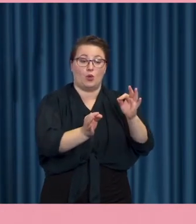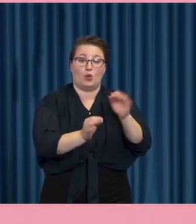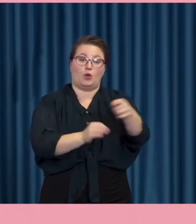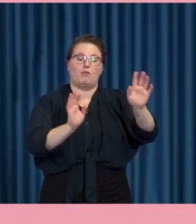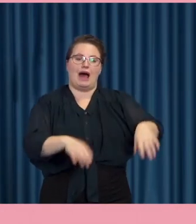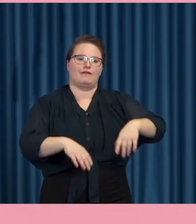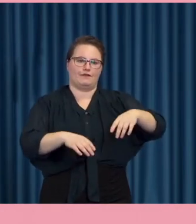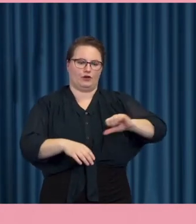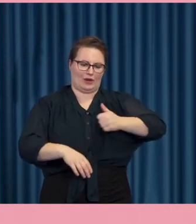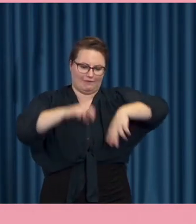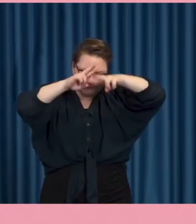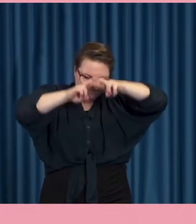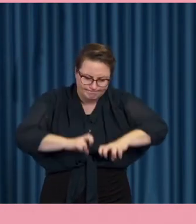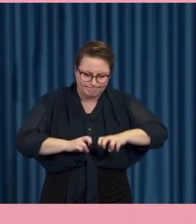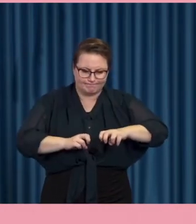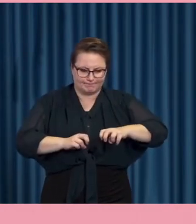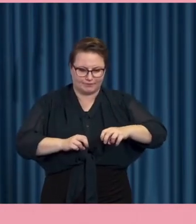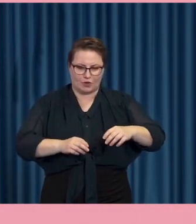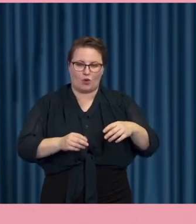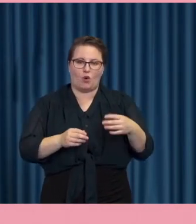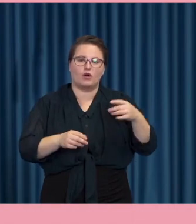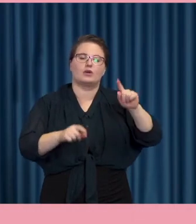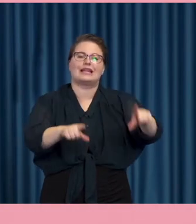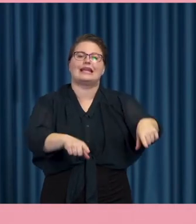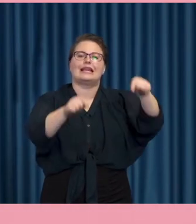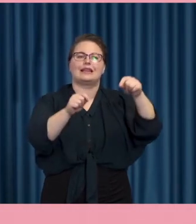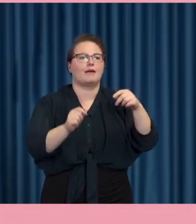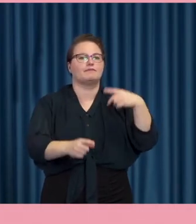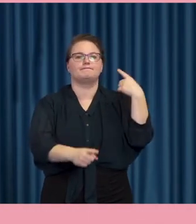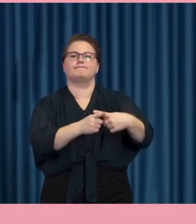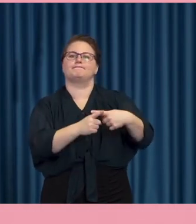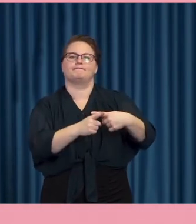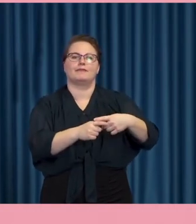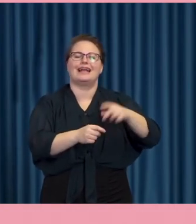studerat och fått fram enkla digitala verktyg.